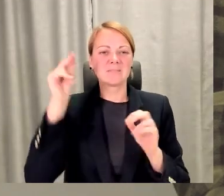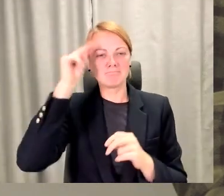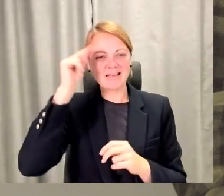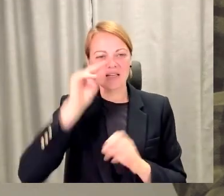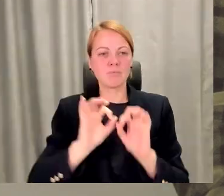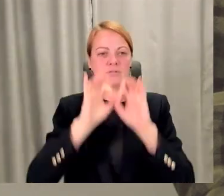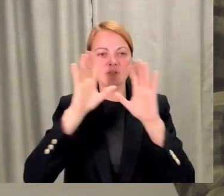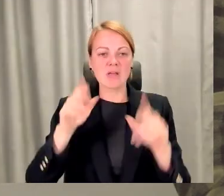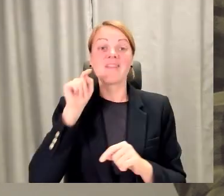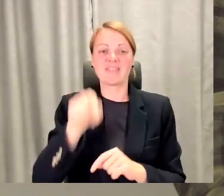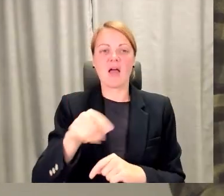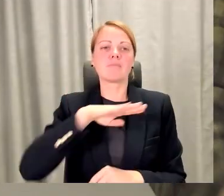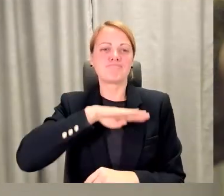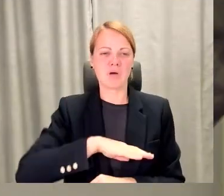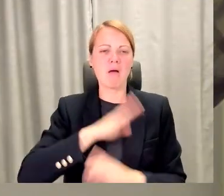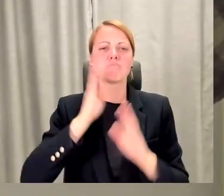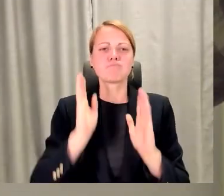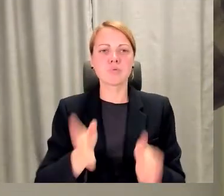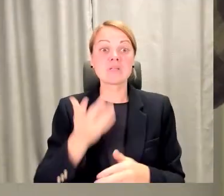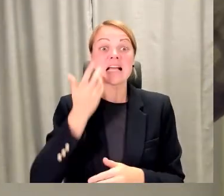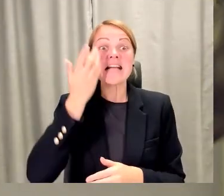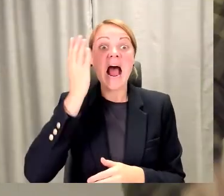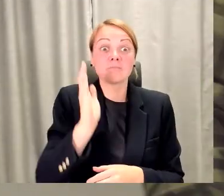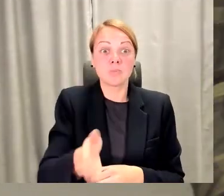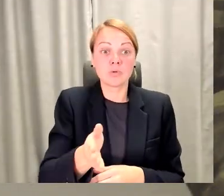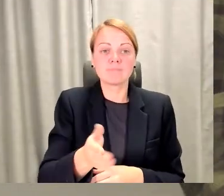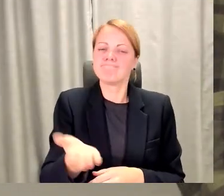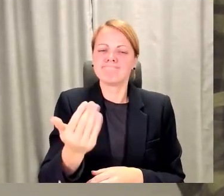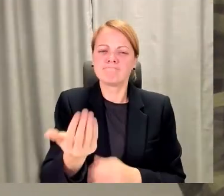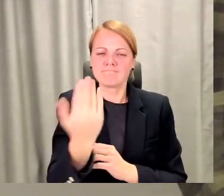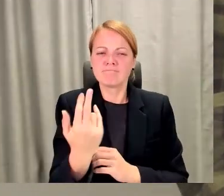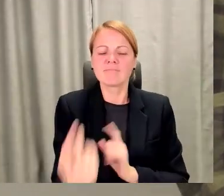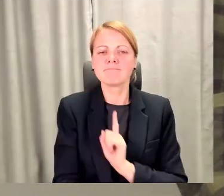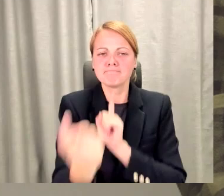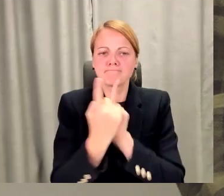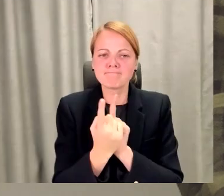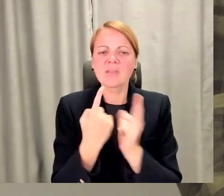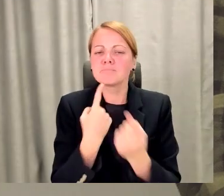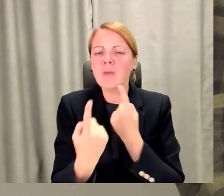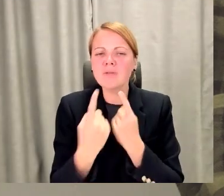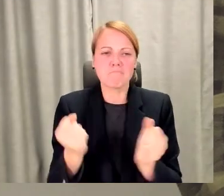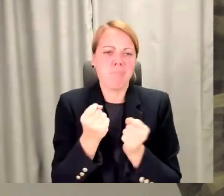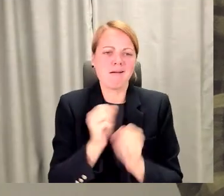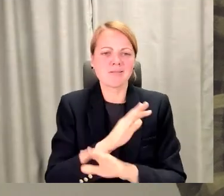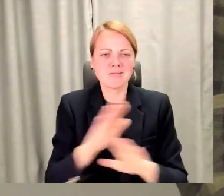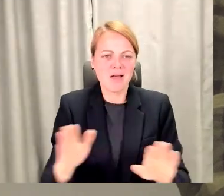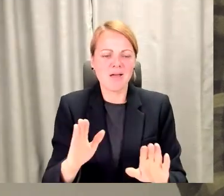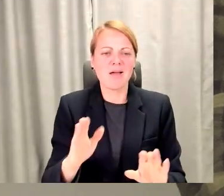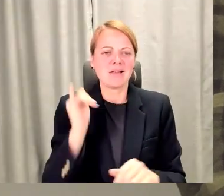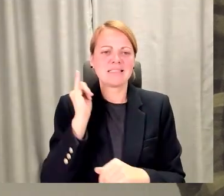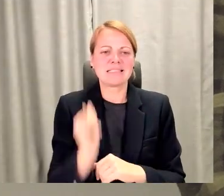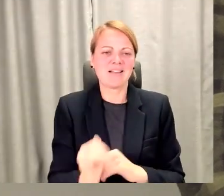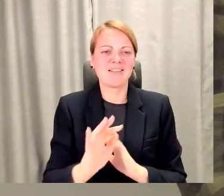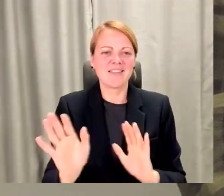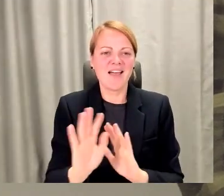būs. Un, kad tāds moments atnāk, nāc pie mums, mēs pārrunāsim, nevajag baidīties. Viss liktākais, man liekas, ko cilvēks var izdarīt, ir